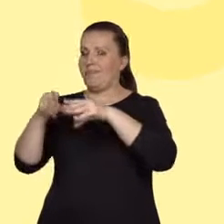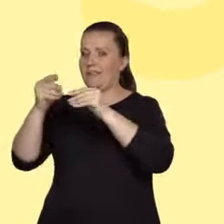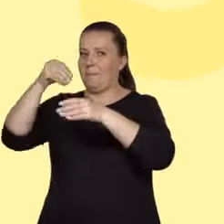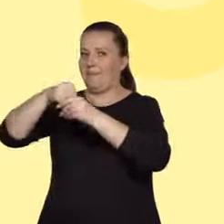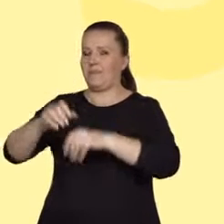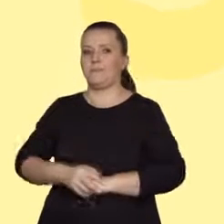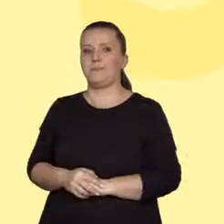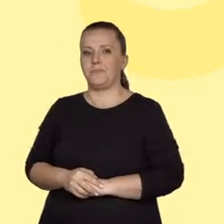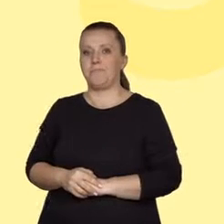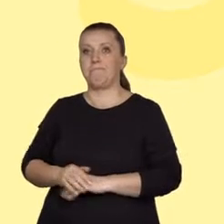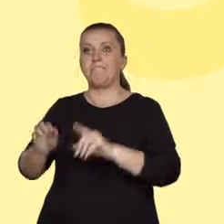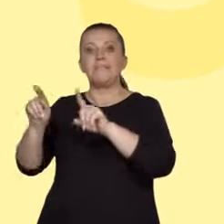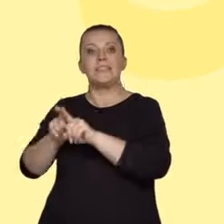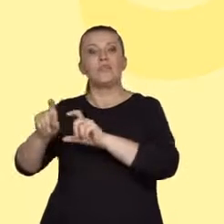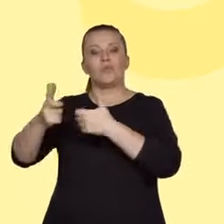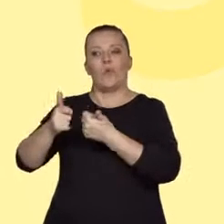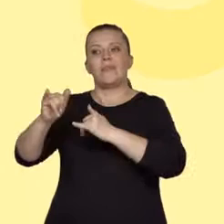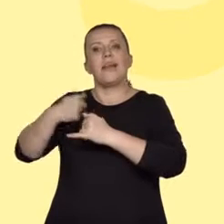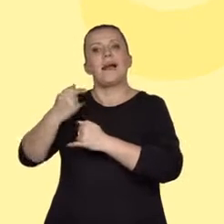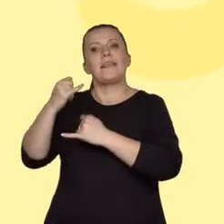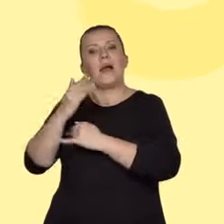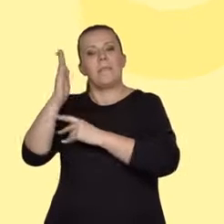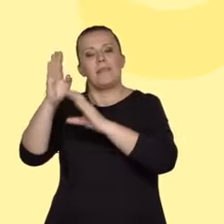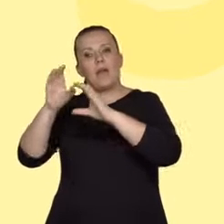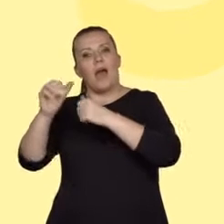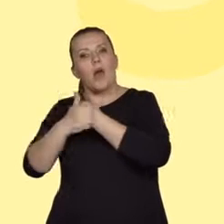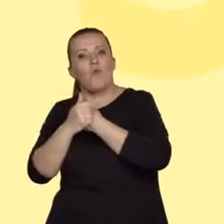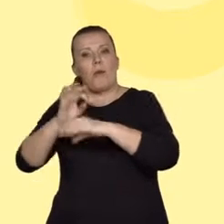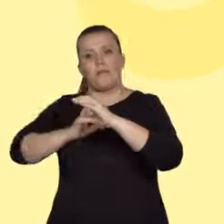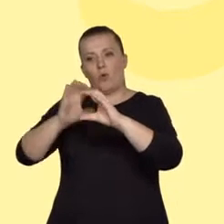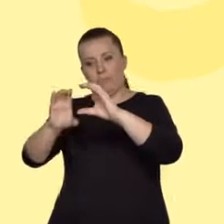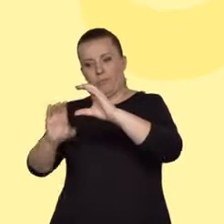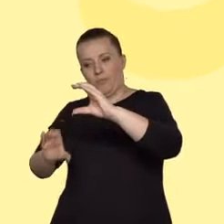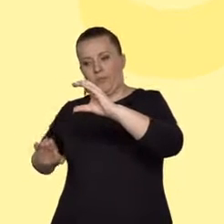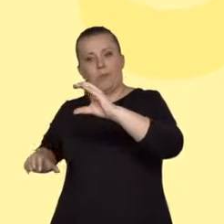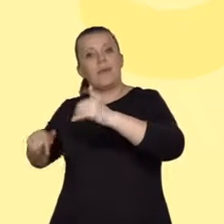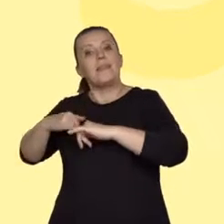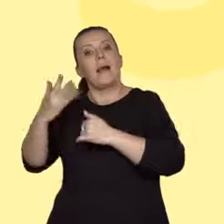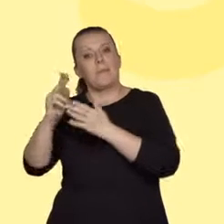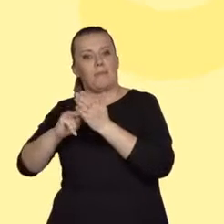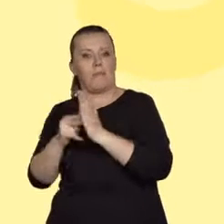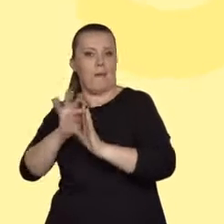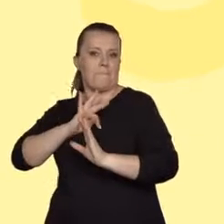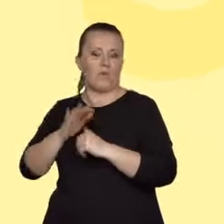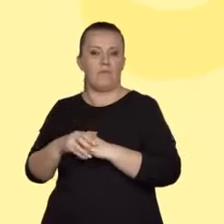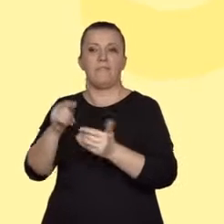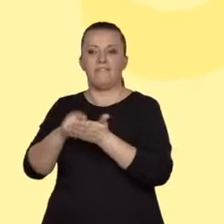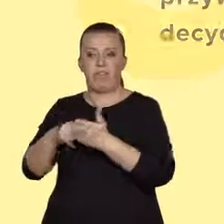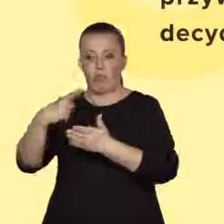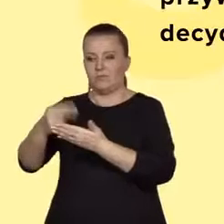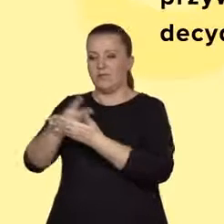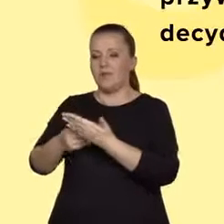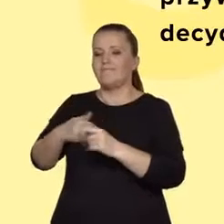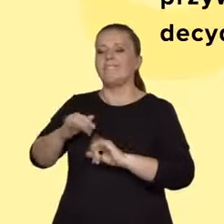przedstawić kompozycję naszej wypowiedzi, czyli kolejności argumentów, przywoływanych utworów. Ułatwi to czytelnikowi poruszanie się po naszym tekście.